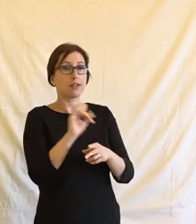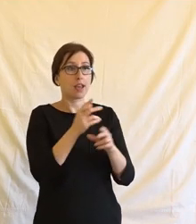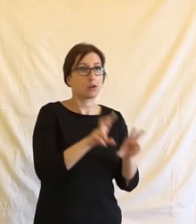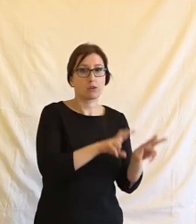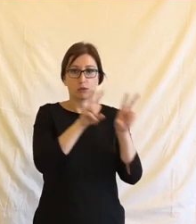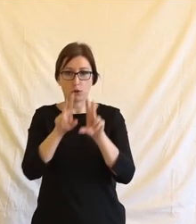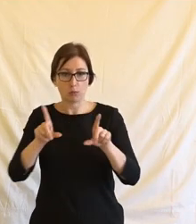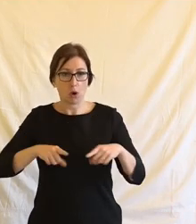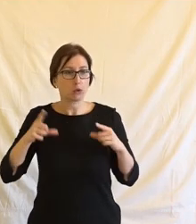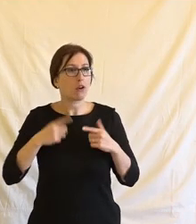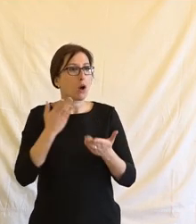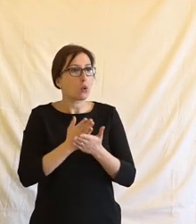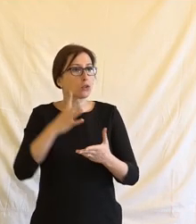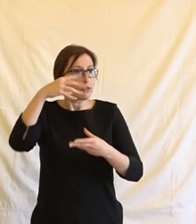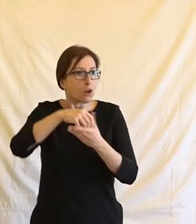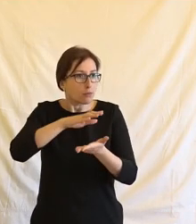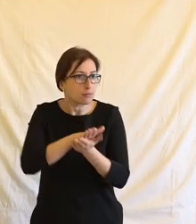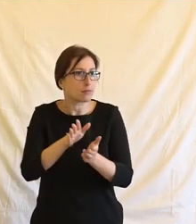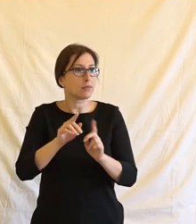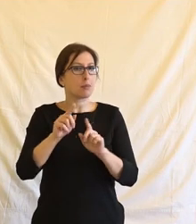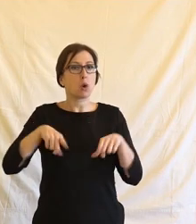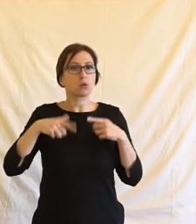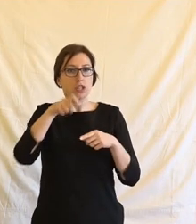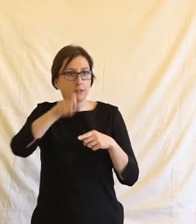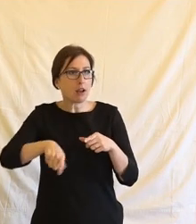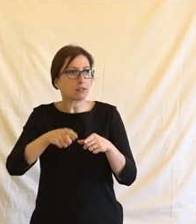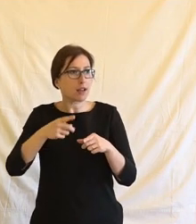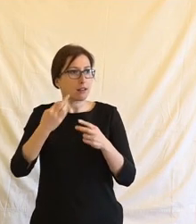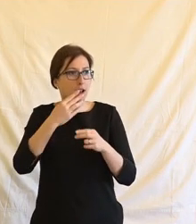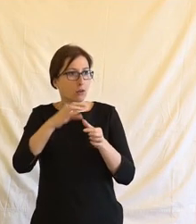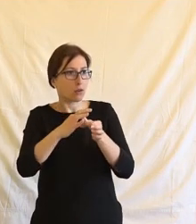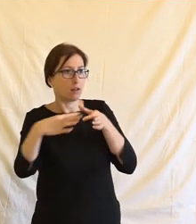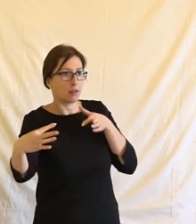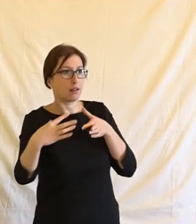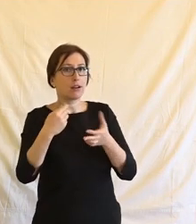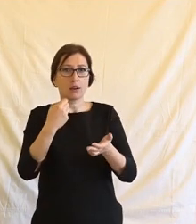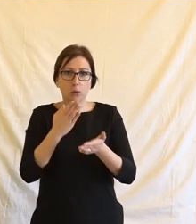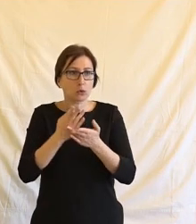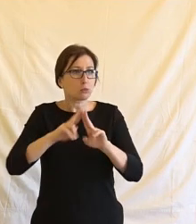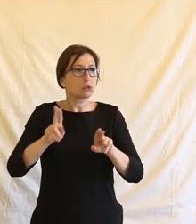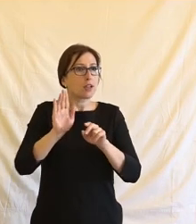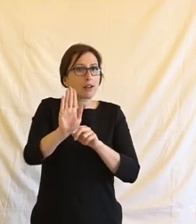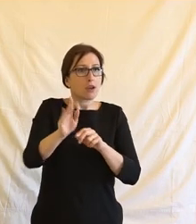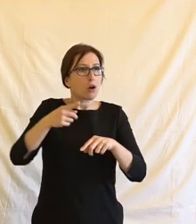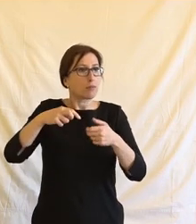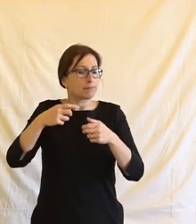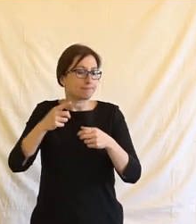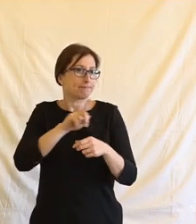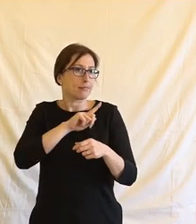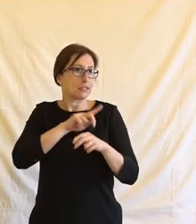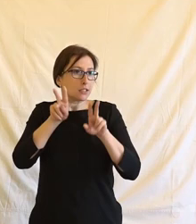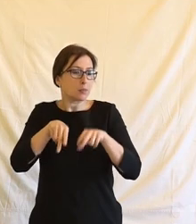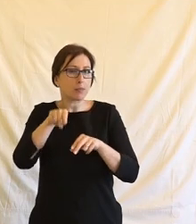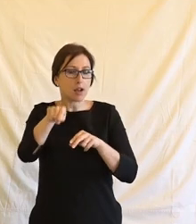nasadí a nějak ji použije, pak je tam třeba ten koncový uživatel, je tam vlastně mnoho subjektů v tom řetězci, tom lifecyclu, té umělé